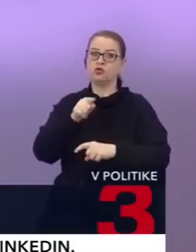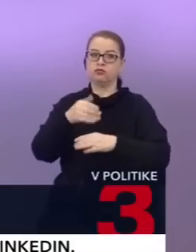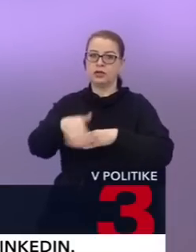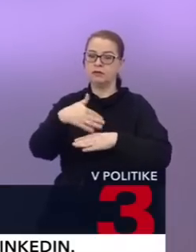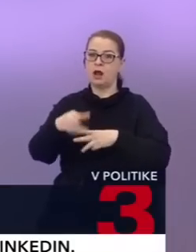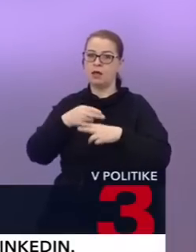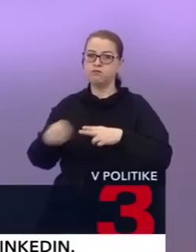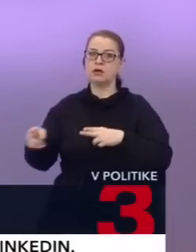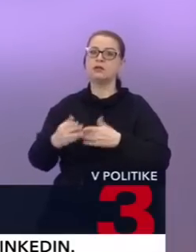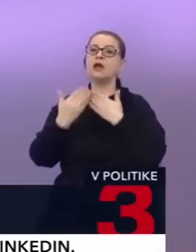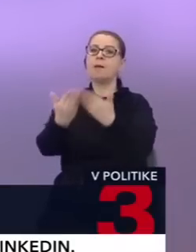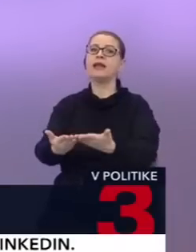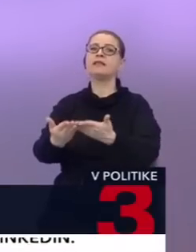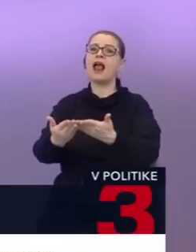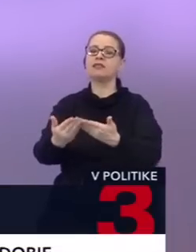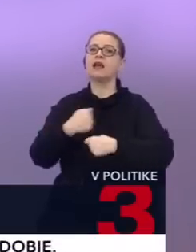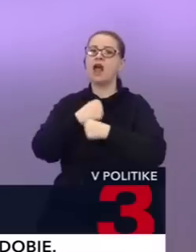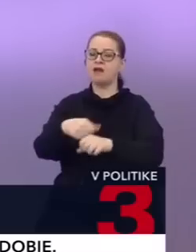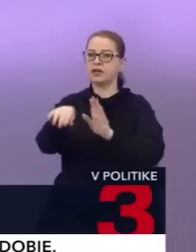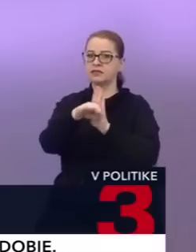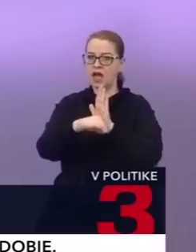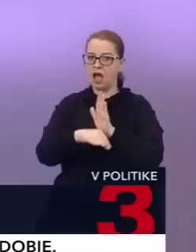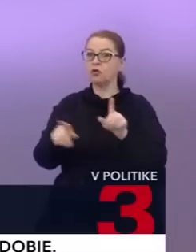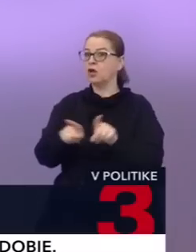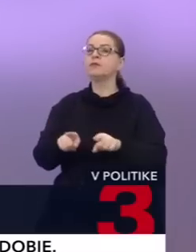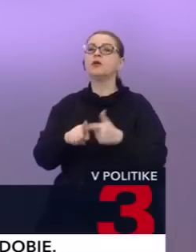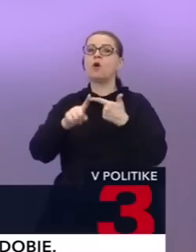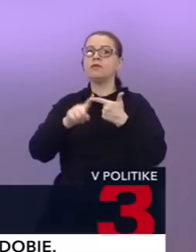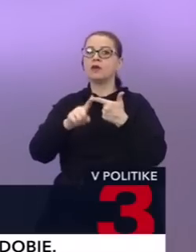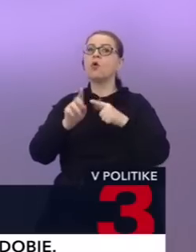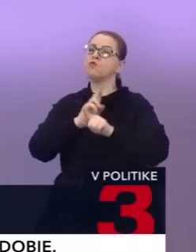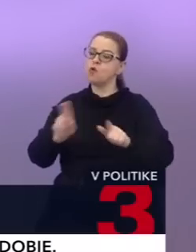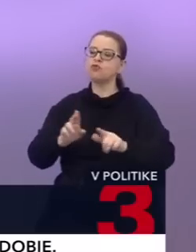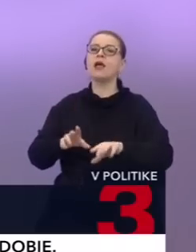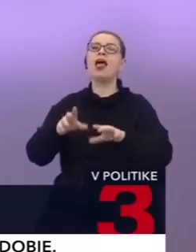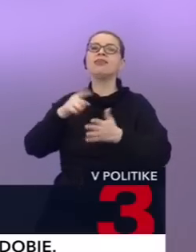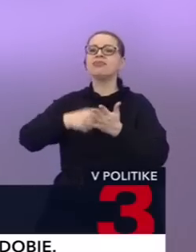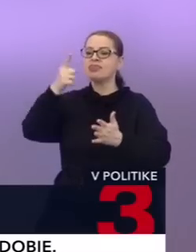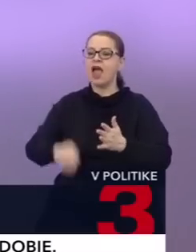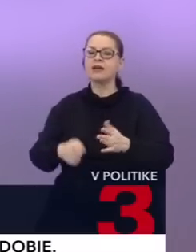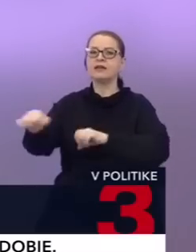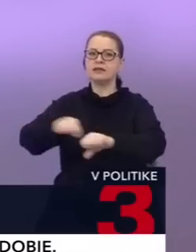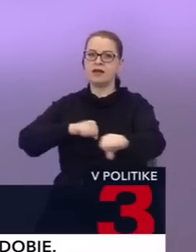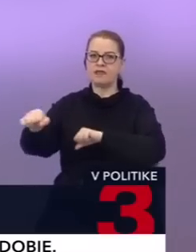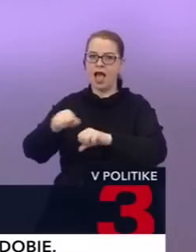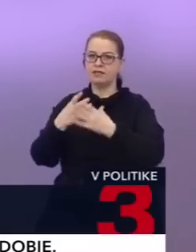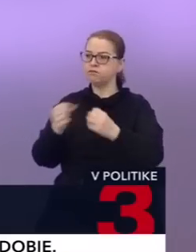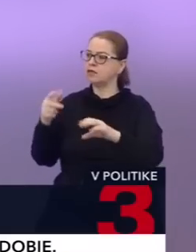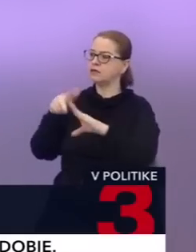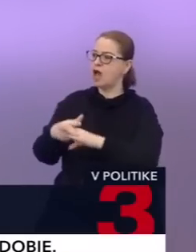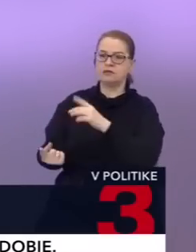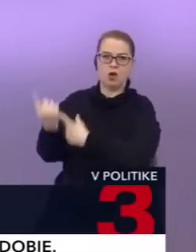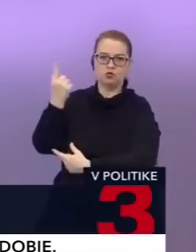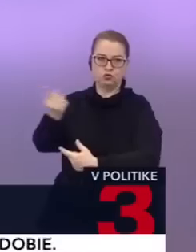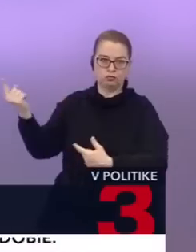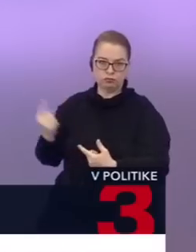a predkladni návrhov zákonov. Taktiež môže vláda schvalovať nariadenia vlády. Opäť bez zásahu kohokoľvek. Čiže